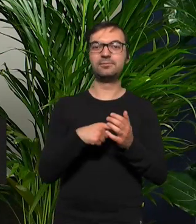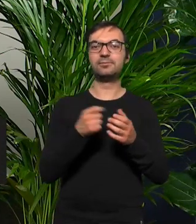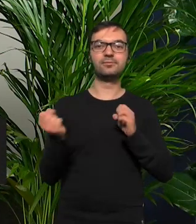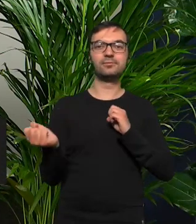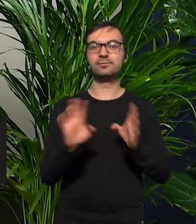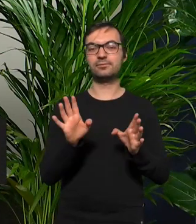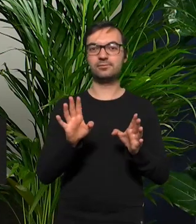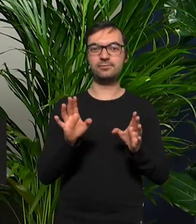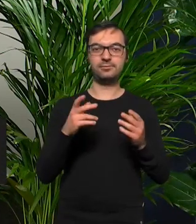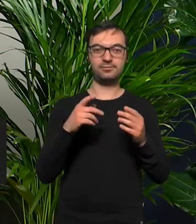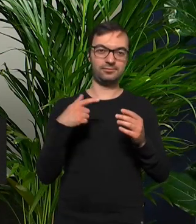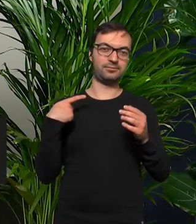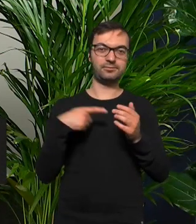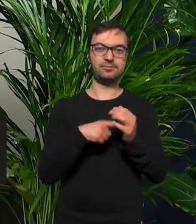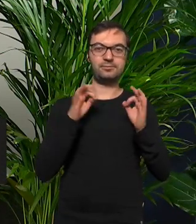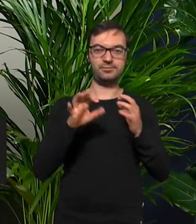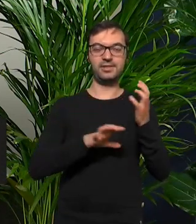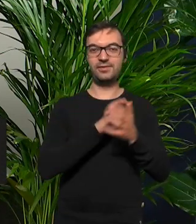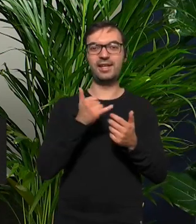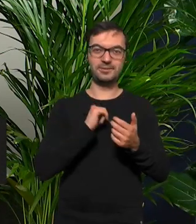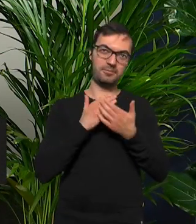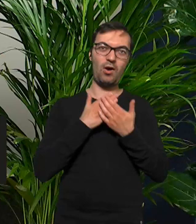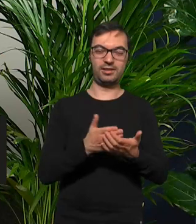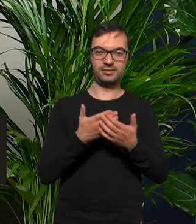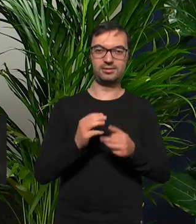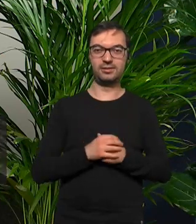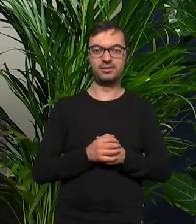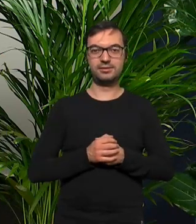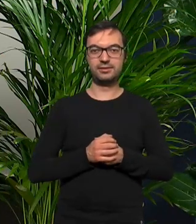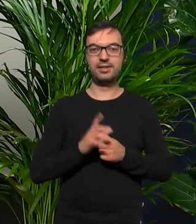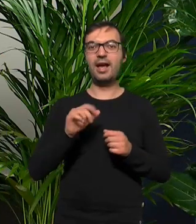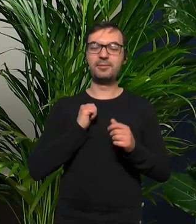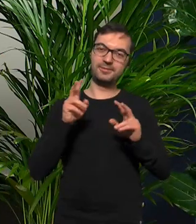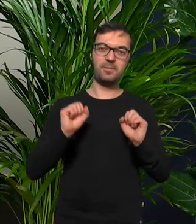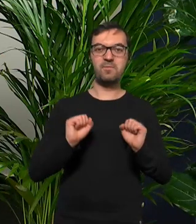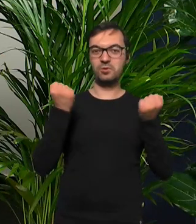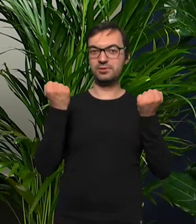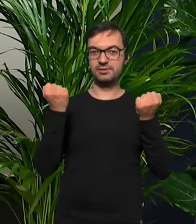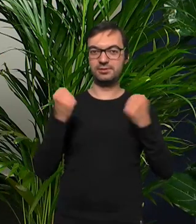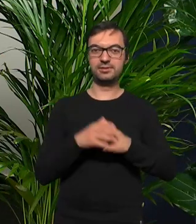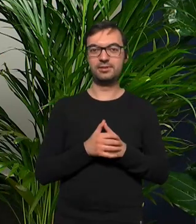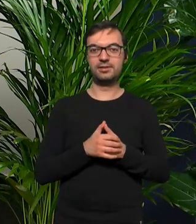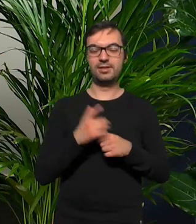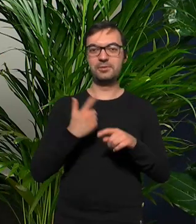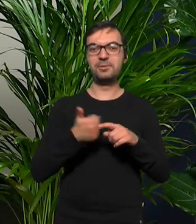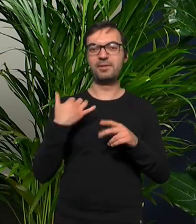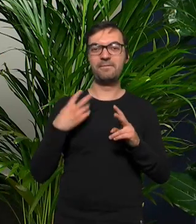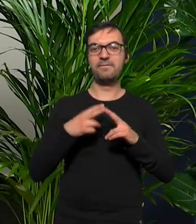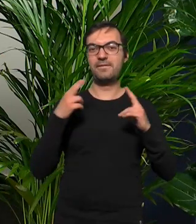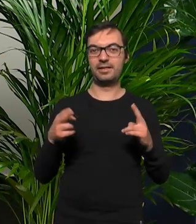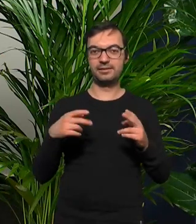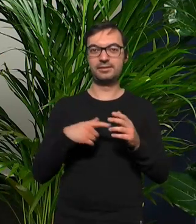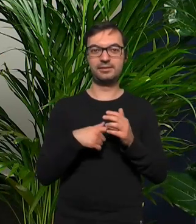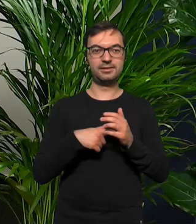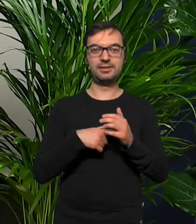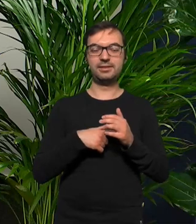sposobów na naszą dzisiejszą rzeczywistość czy też jednym ze sposobów na buntowanie się taką anarchią XXI wieku